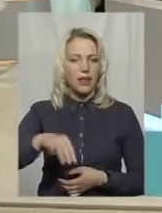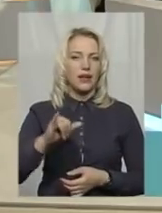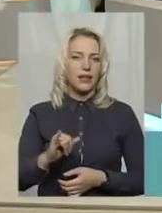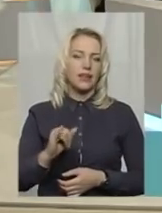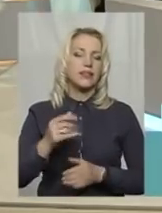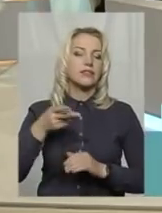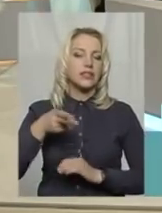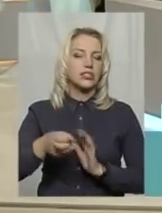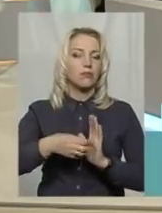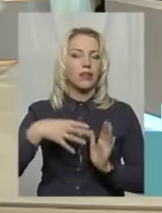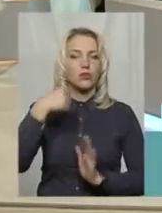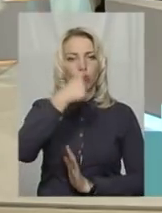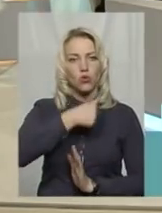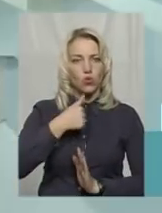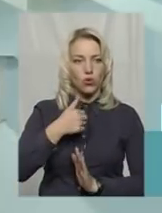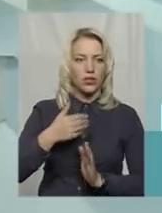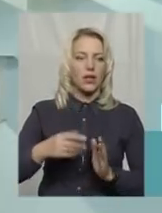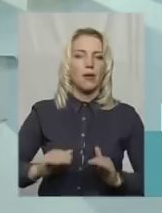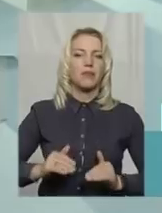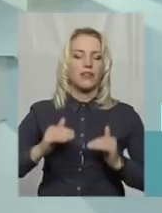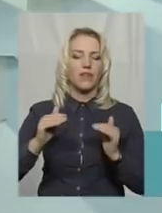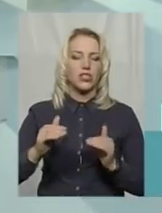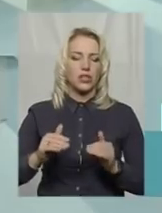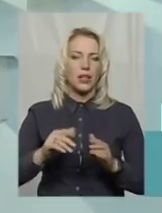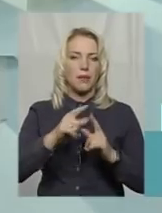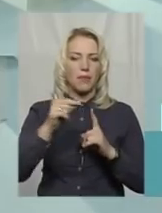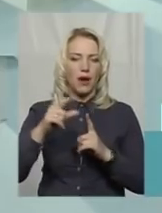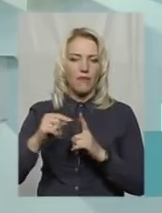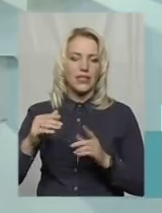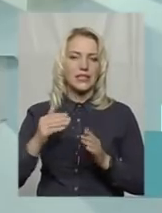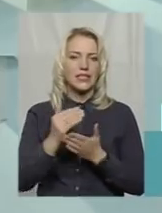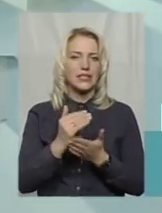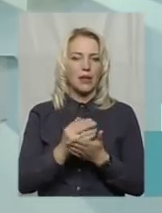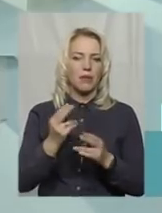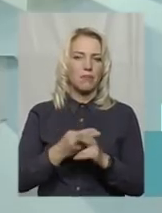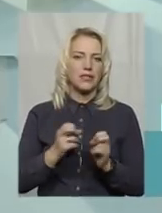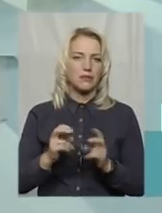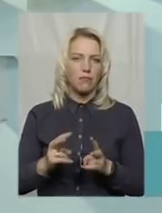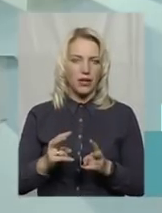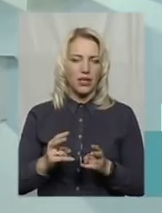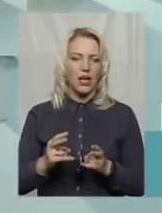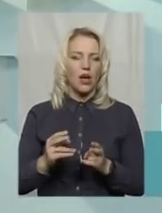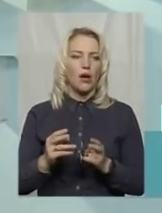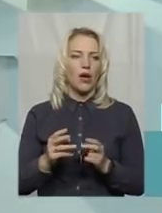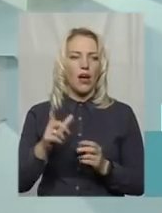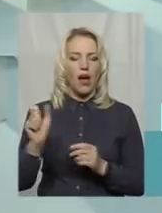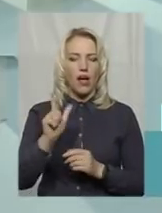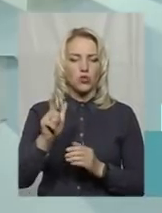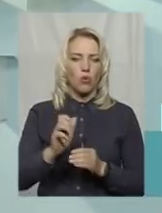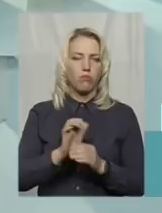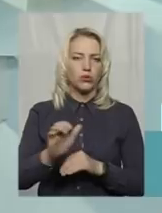з 2015-го року вийшли правила безпеки систем газопостачання, в яких було зазначено, що технічне